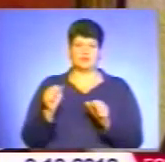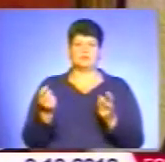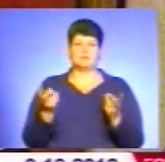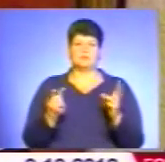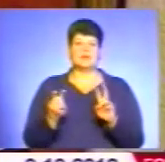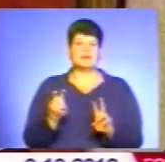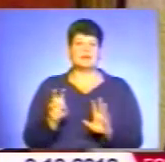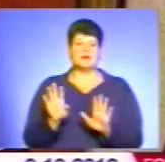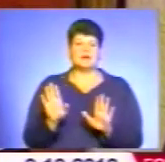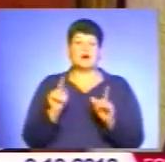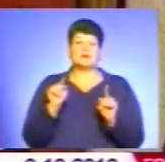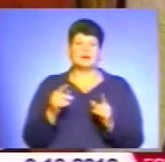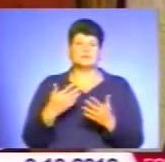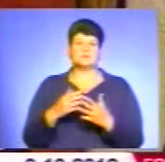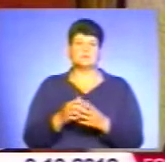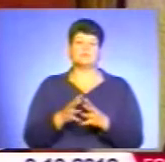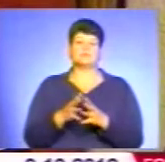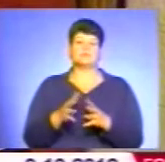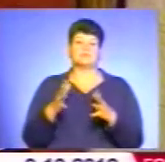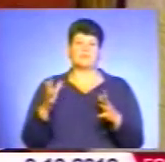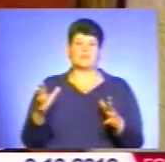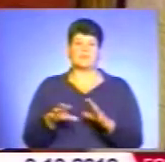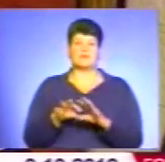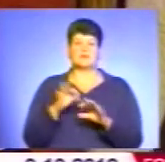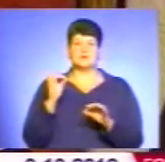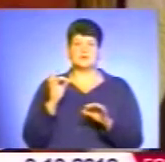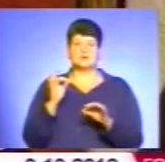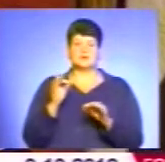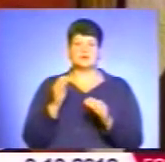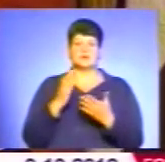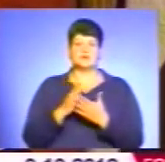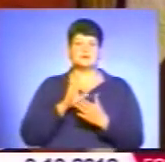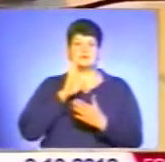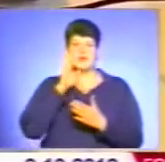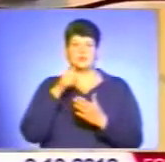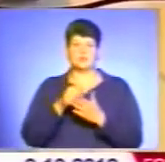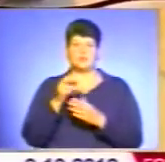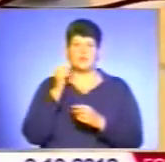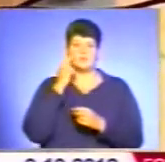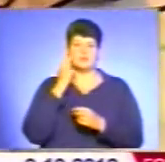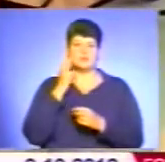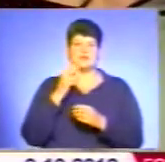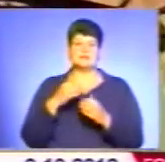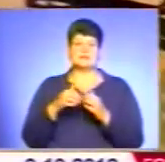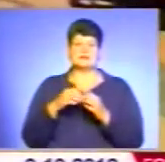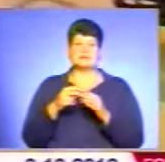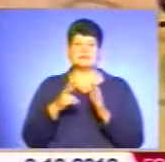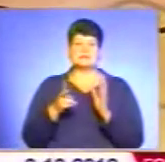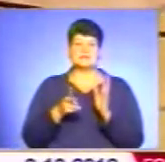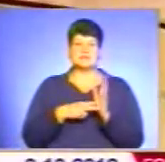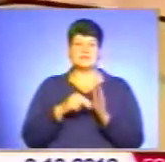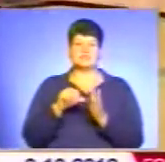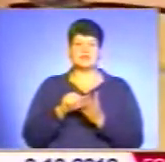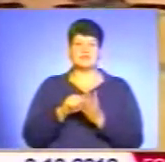А так, переважно, вибори йдуть з рамку і до обіду. Серед 17 членів Терпилівської